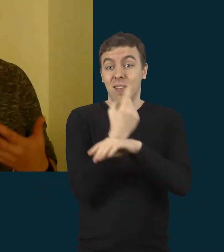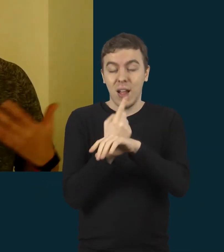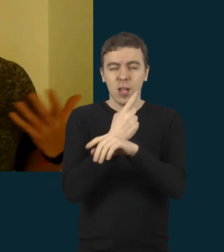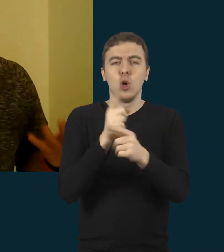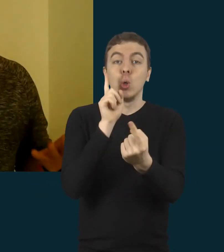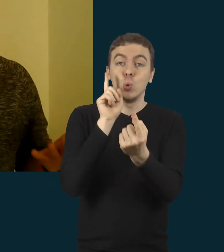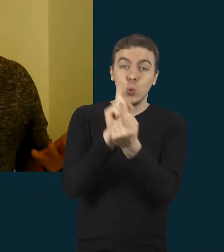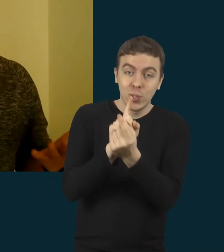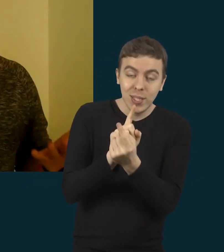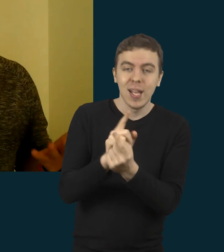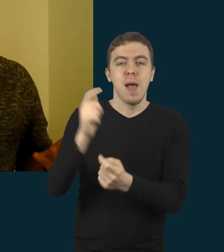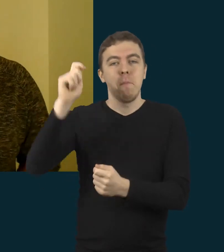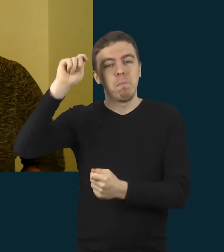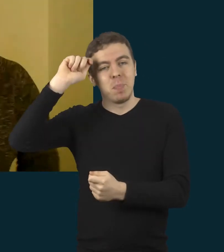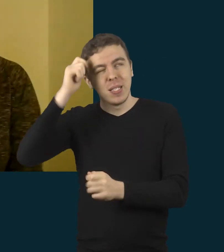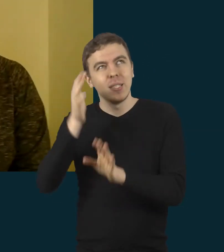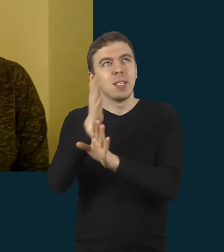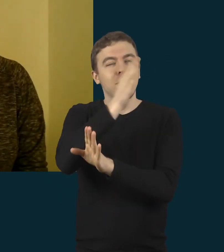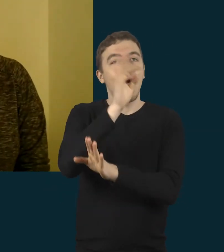valandėlė.